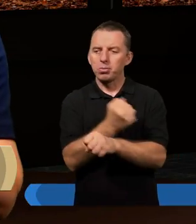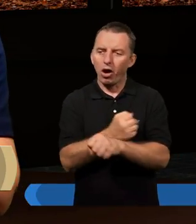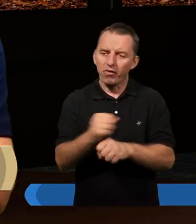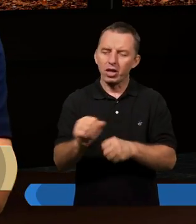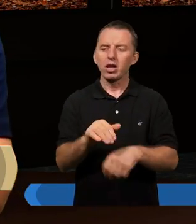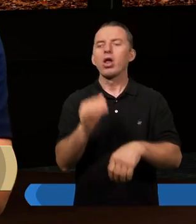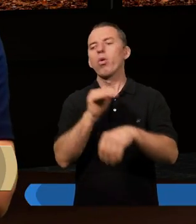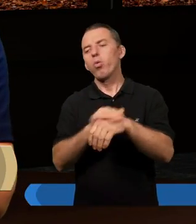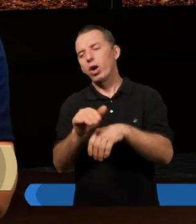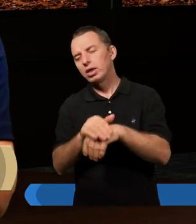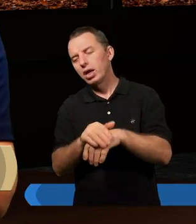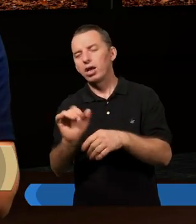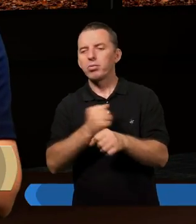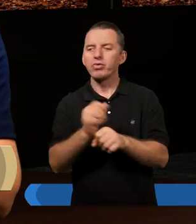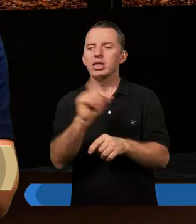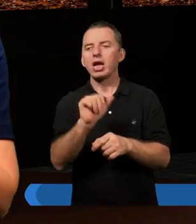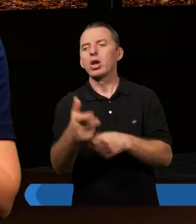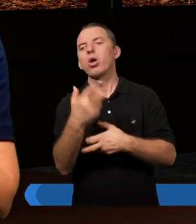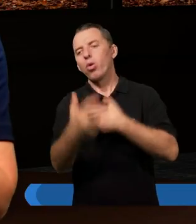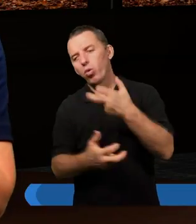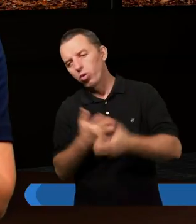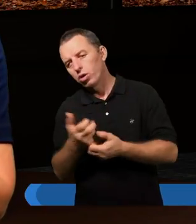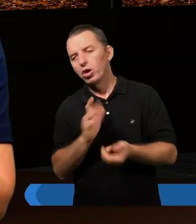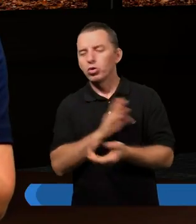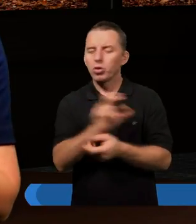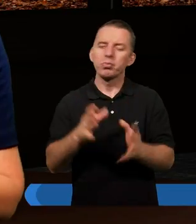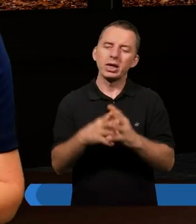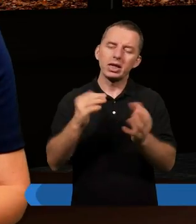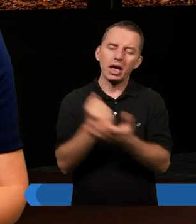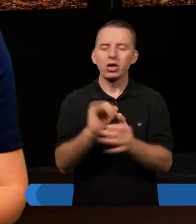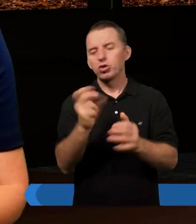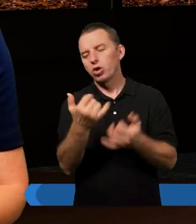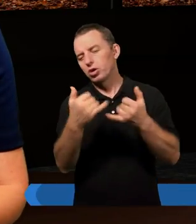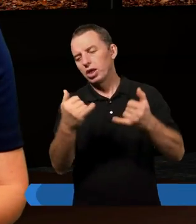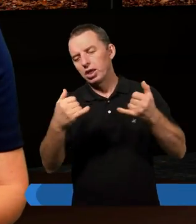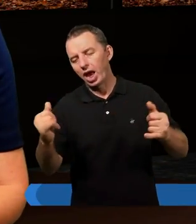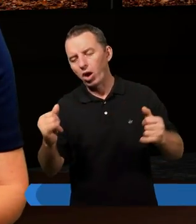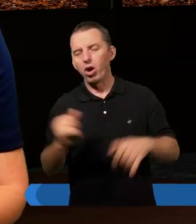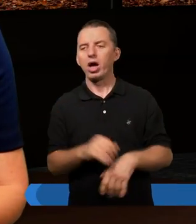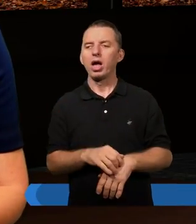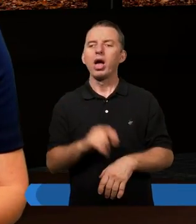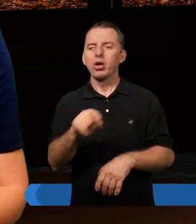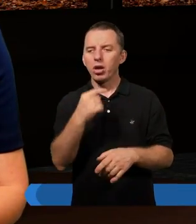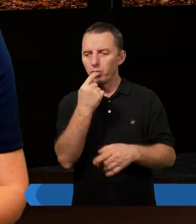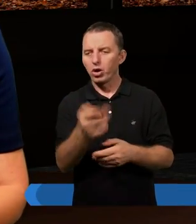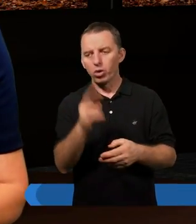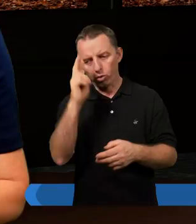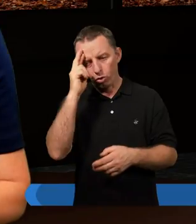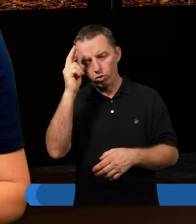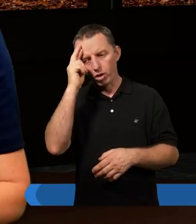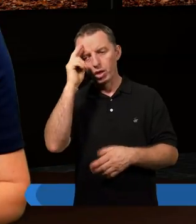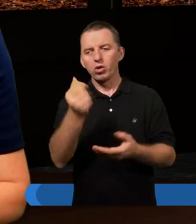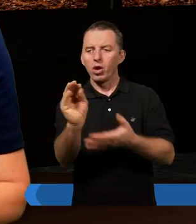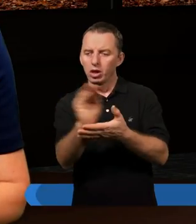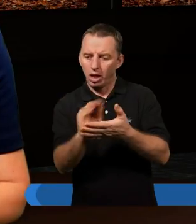zbawieniem za coś. Czy z uczynków, czy przez zakon, czy przez cokolwiek innego. Paweł nie był w Rzymie przed